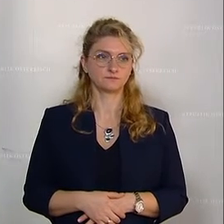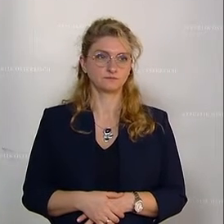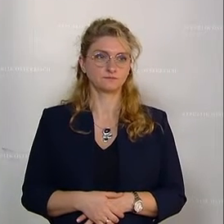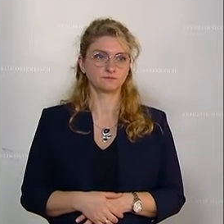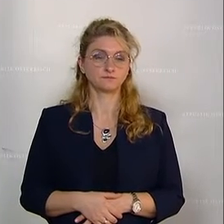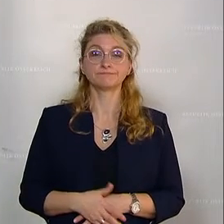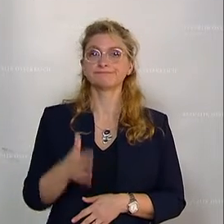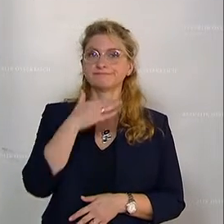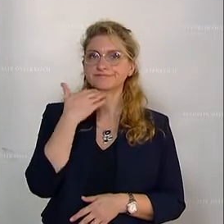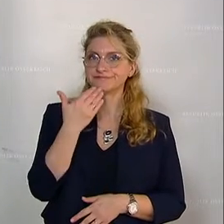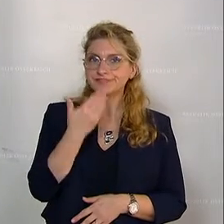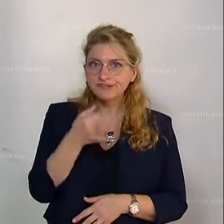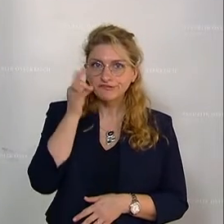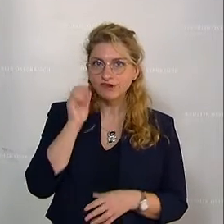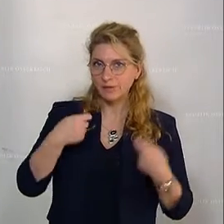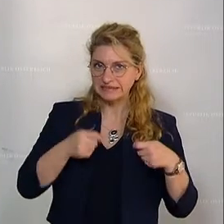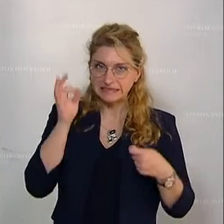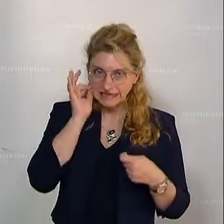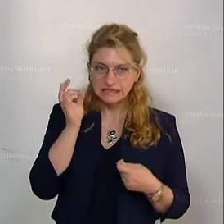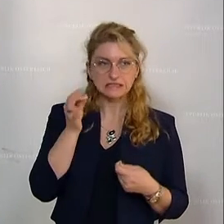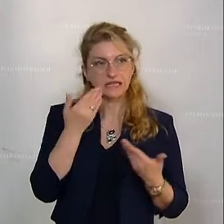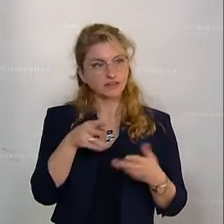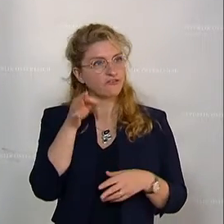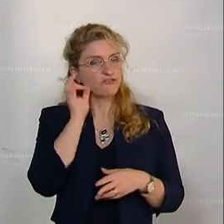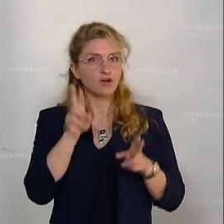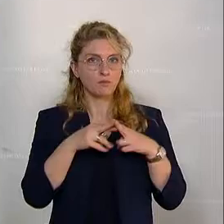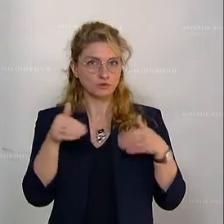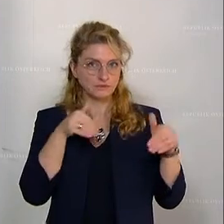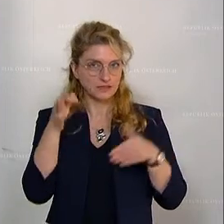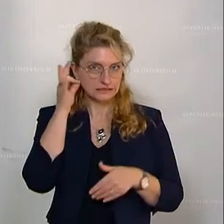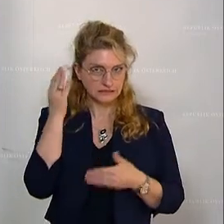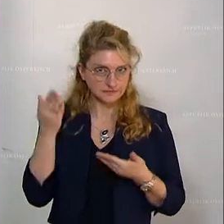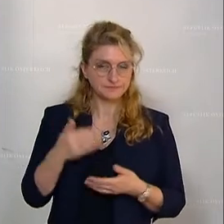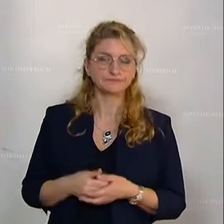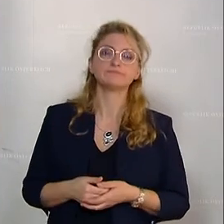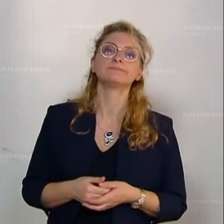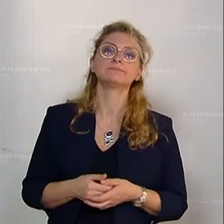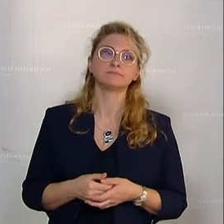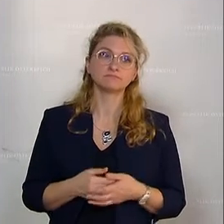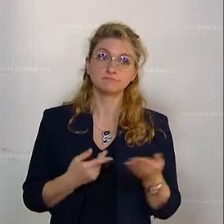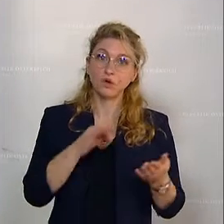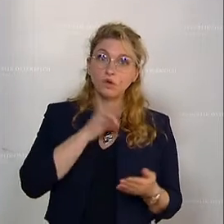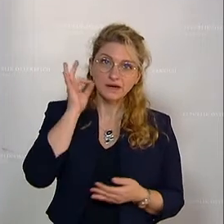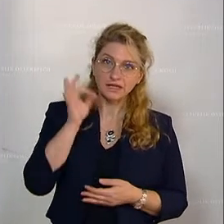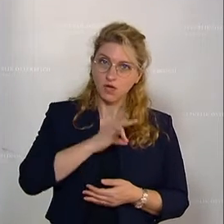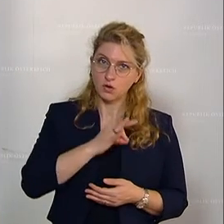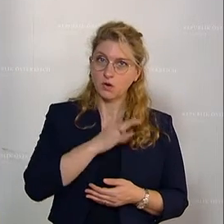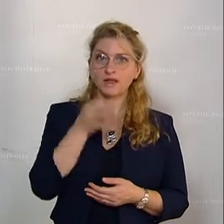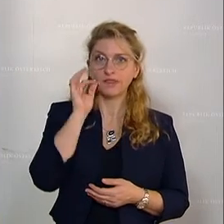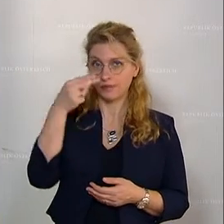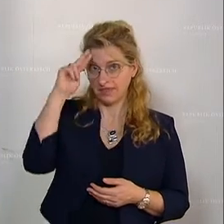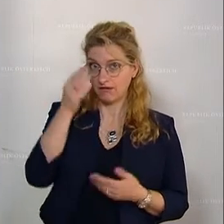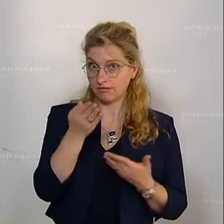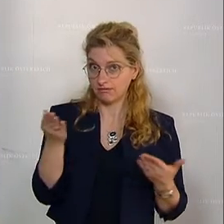Vielen Dank, Frau Präsidentin, geschätzte Frau Bundesministerin, meine geschätzten Kolleginnen und Kollegen, meine Damen und Herren.